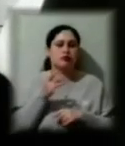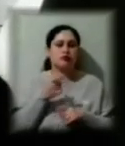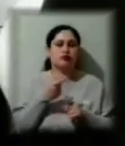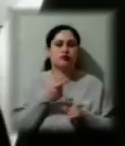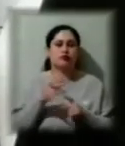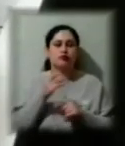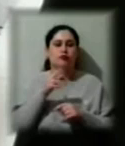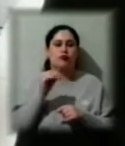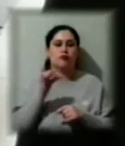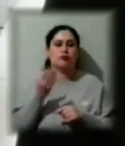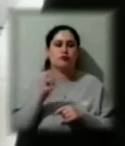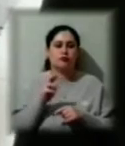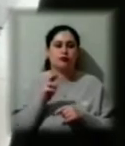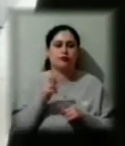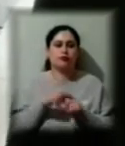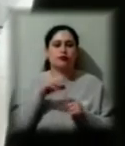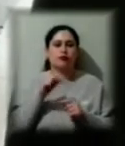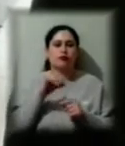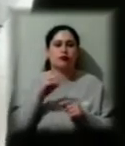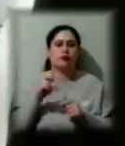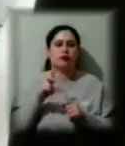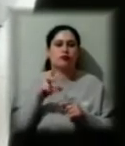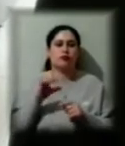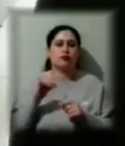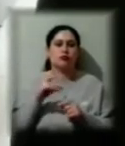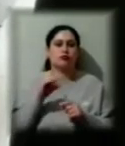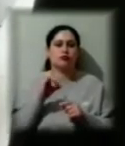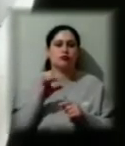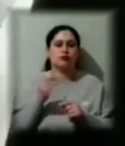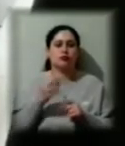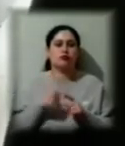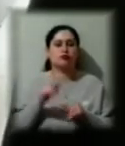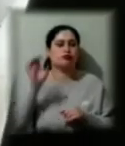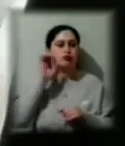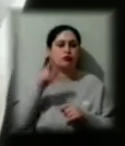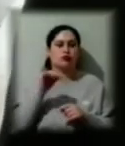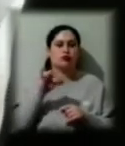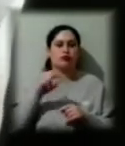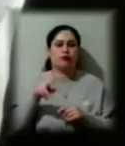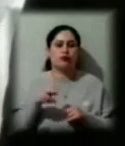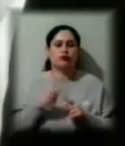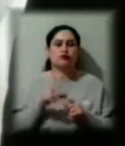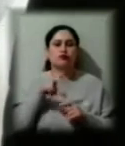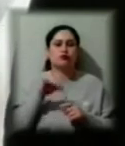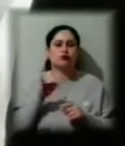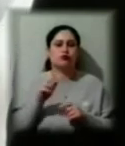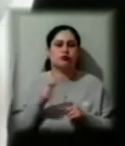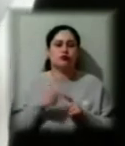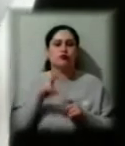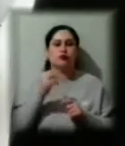техногенно-екологічної безпеки надзвичайних ситуацій. Заслухаємо доповіді служб національної поліції,